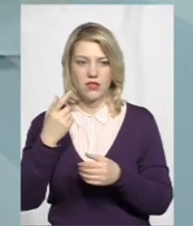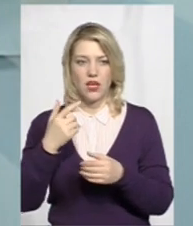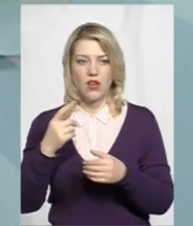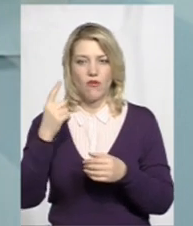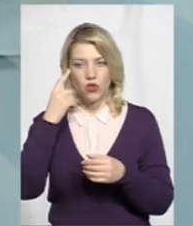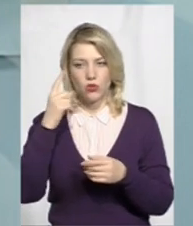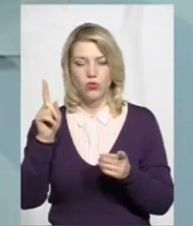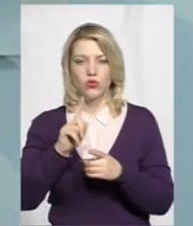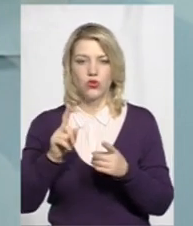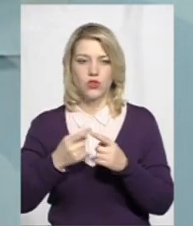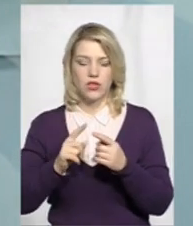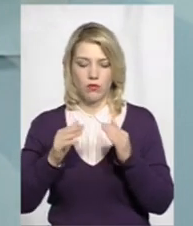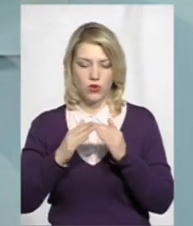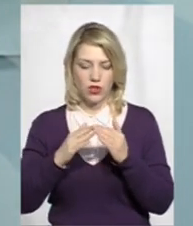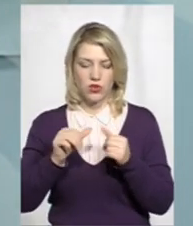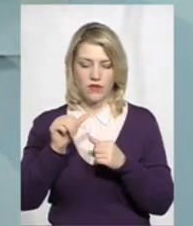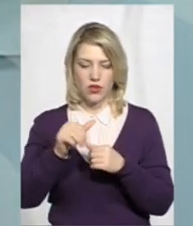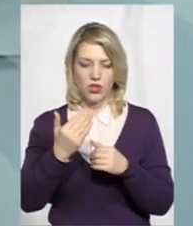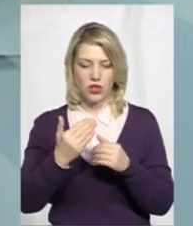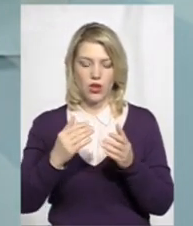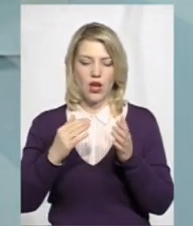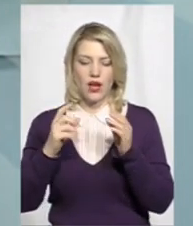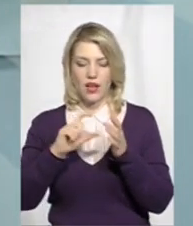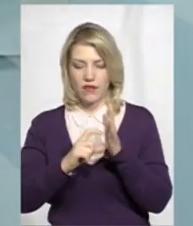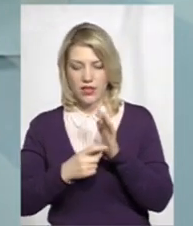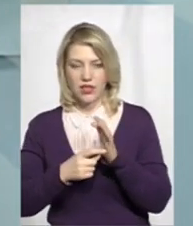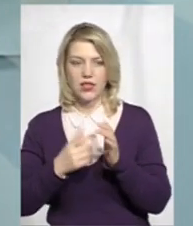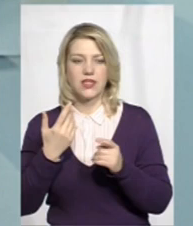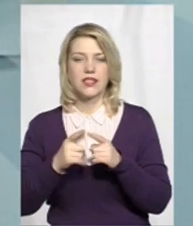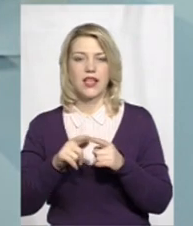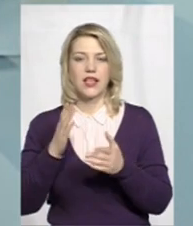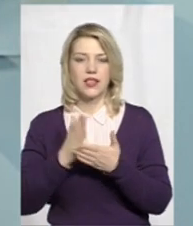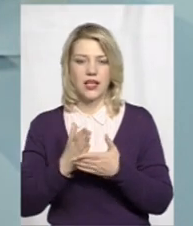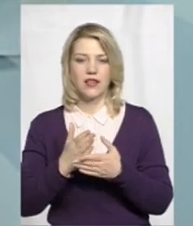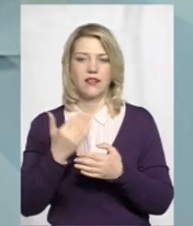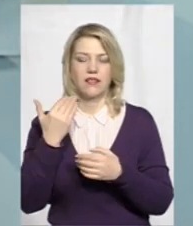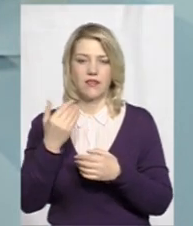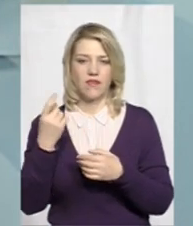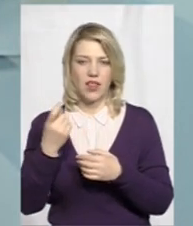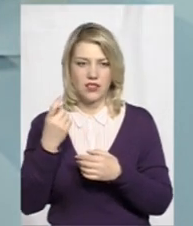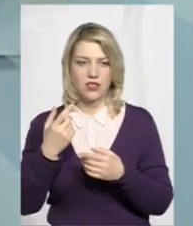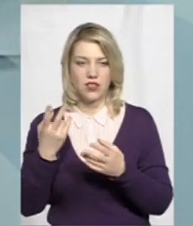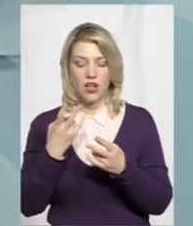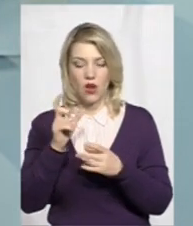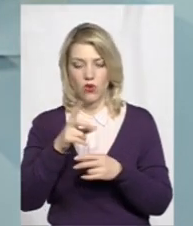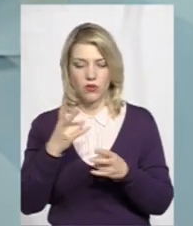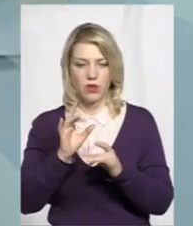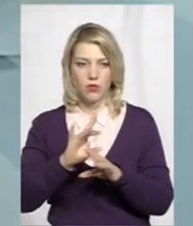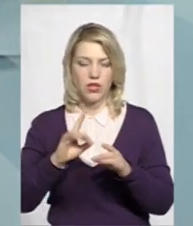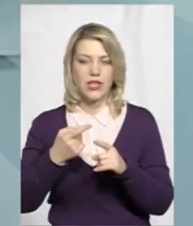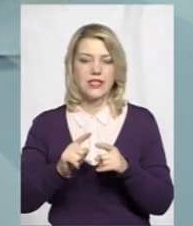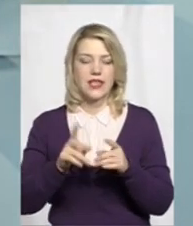квартир, то є комунальна власність. Але насправді довго пройшлося пояснювати, але люди зрозуміли, що вони є